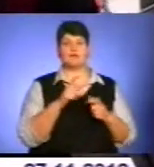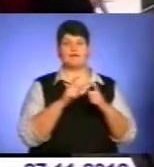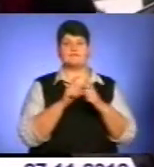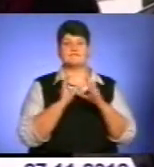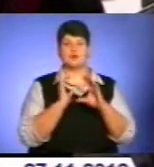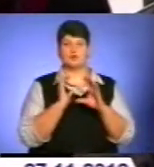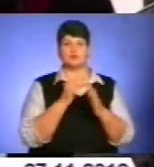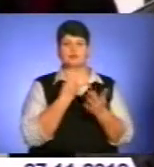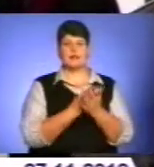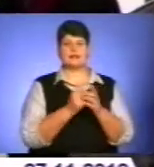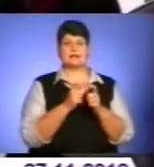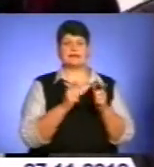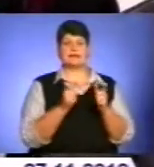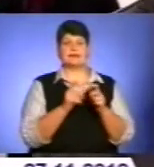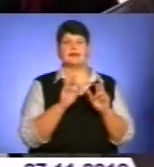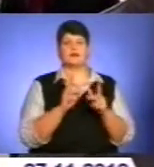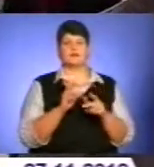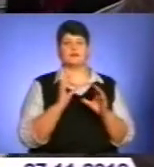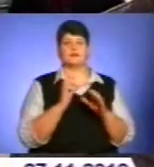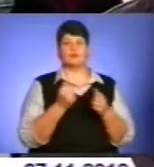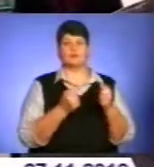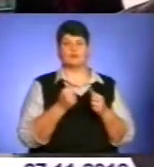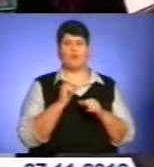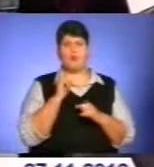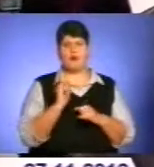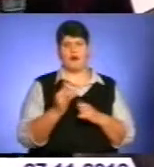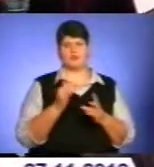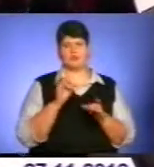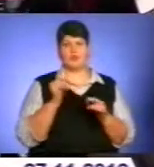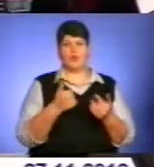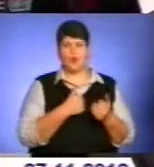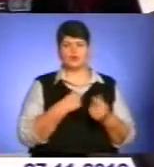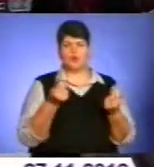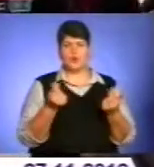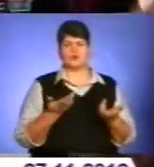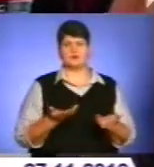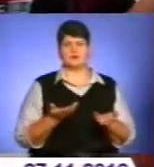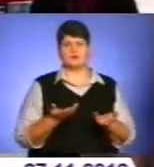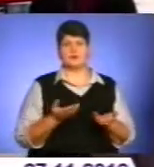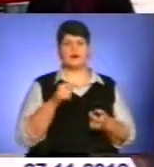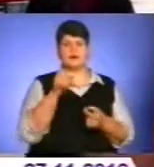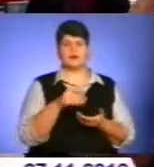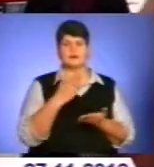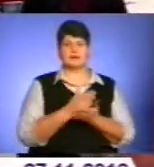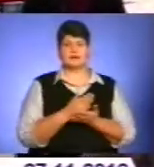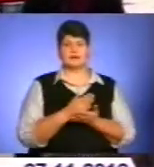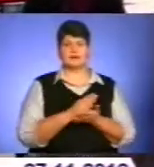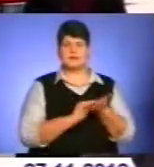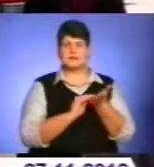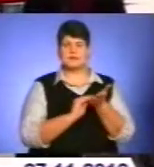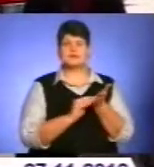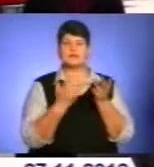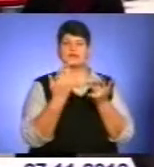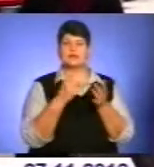водію цей білет, як реагує водій? Він погано реагує, бо він хоче грошей. А там є обозначено, скільки